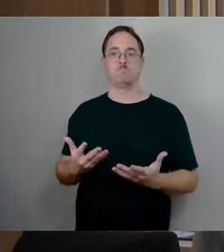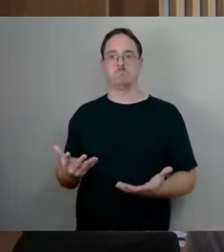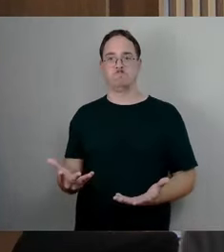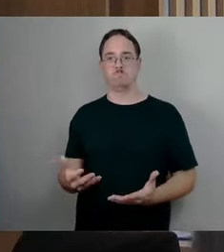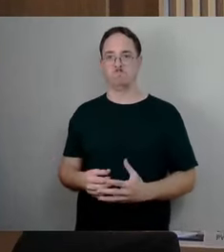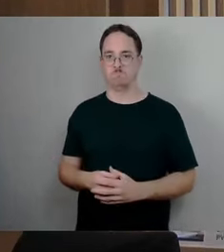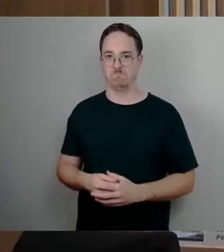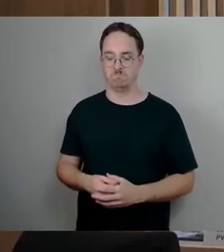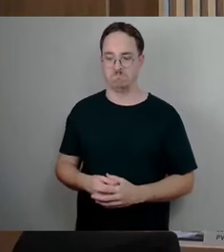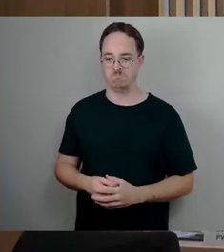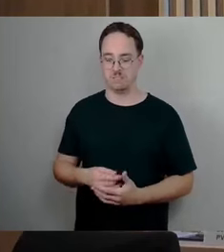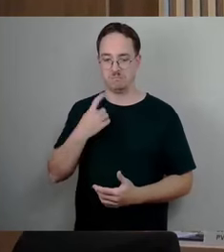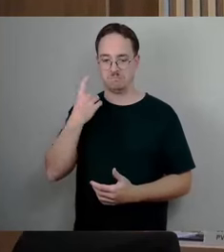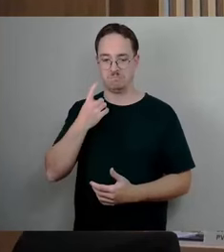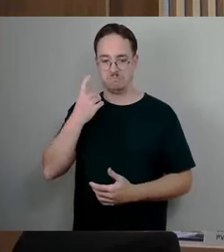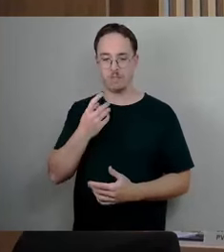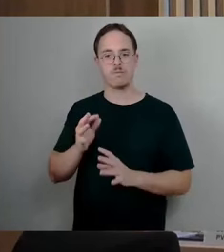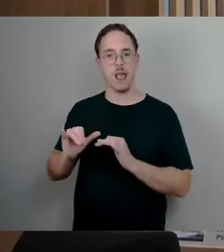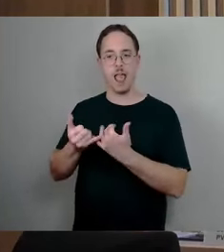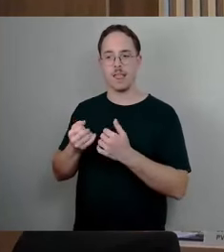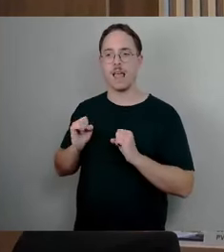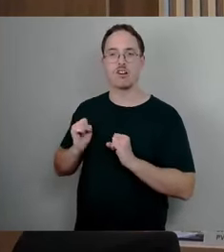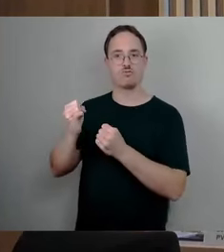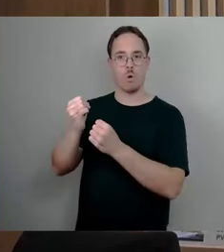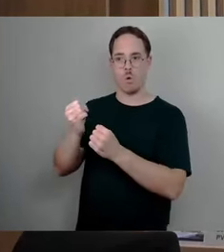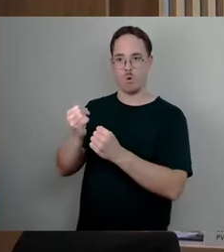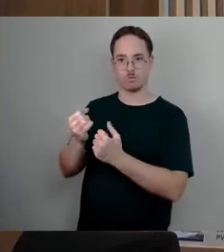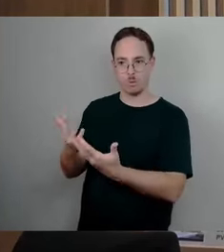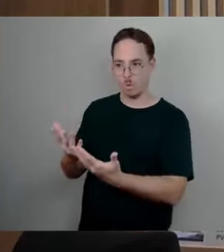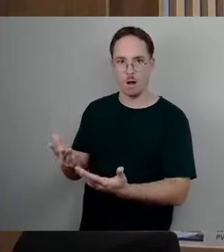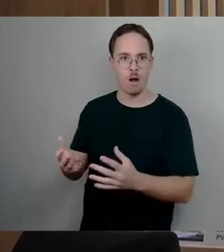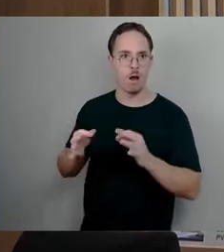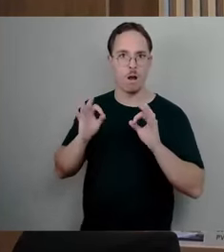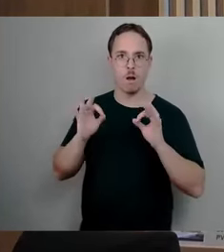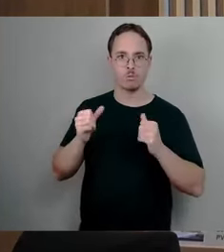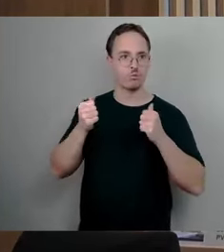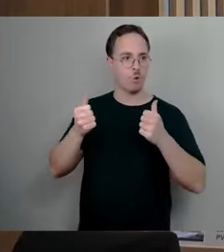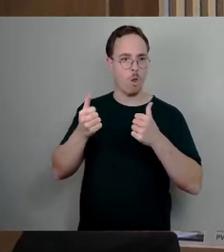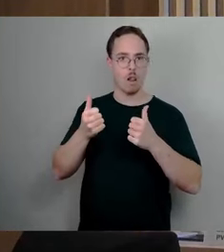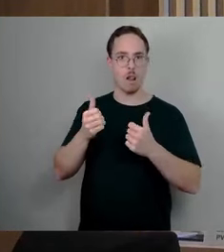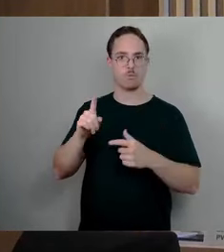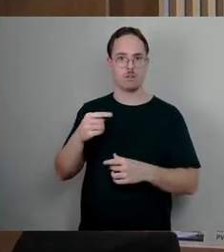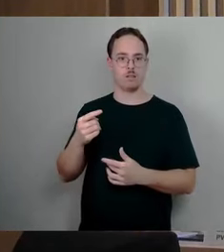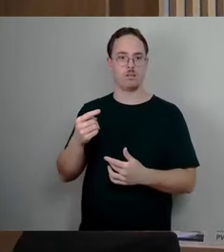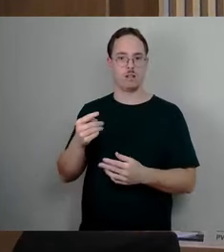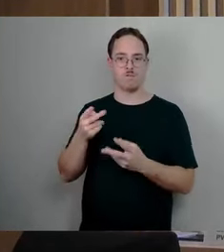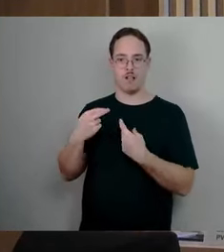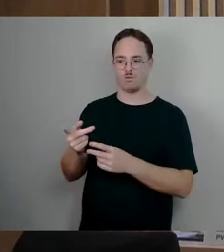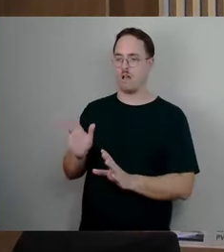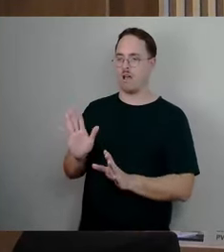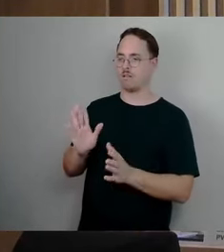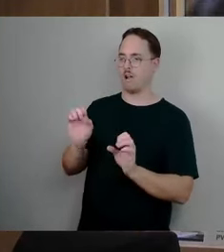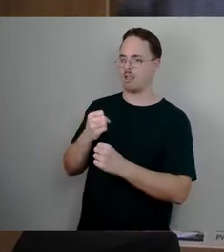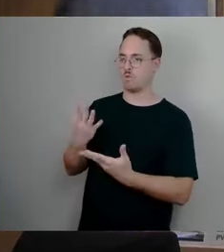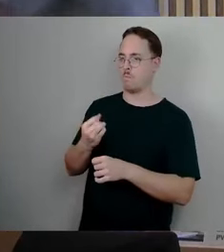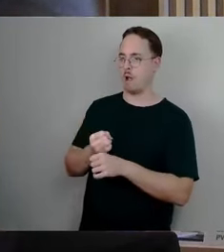Elternengagement an so einer Stelle ja tatsächlich sogar begrüßen. Woher kommt diese Aussage oder wer hat das festgelegt, dass Fördervereine sind ja in